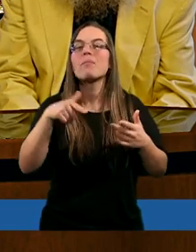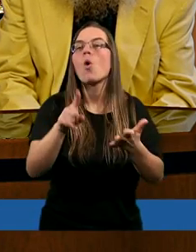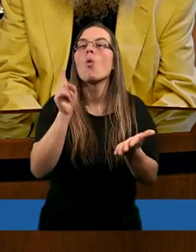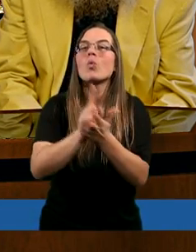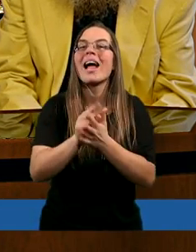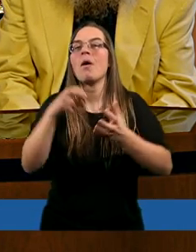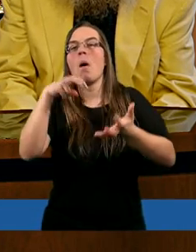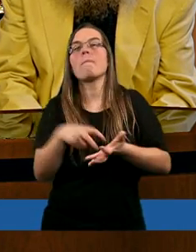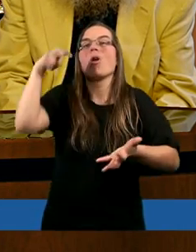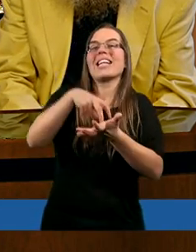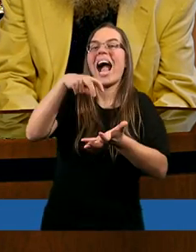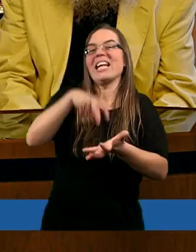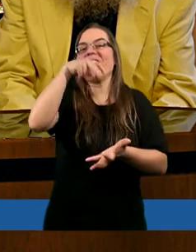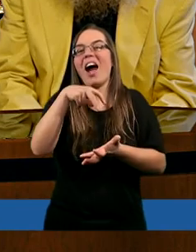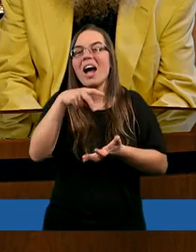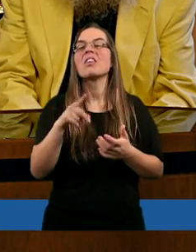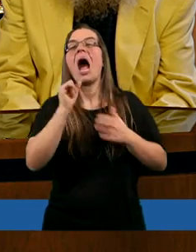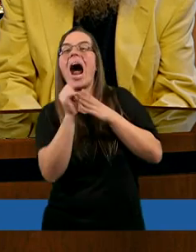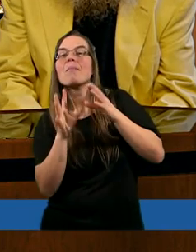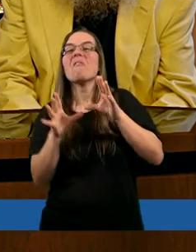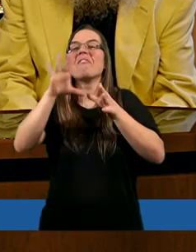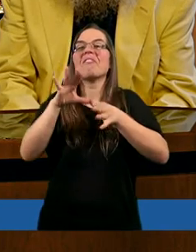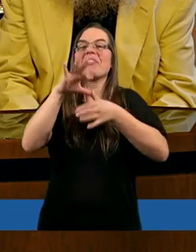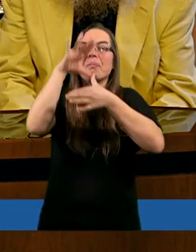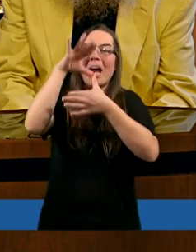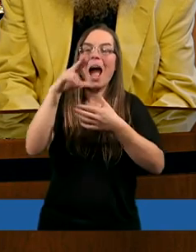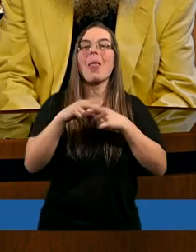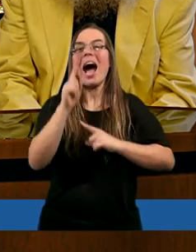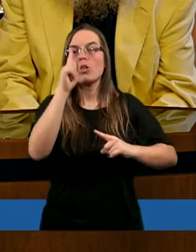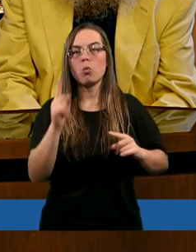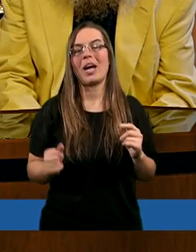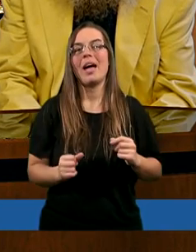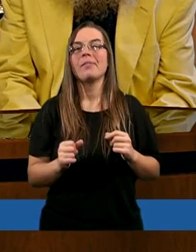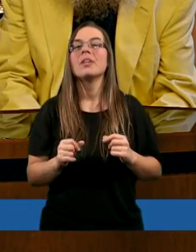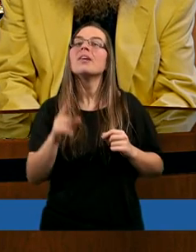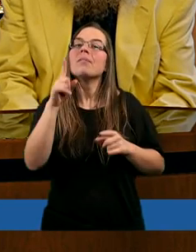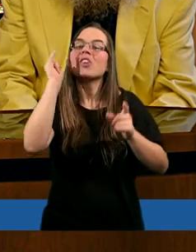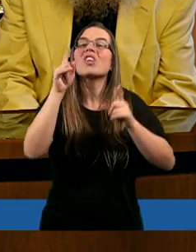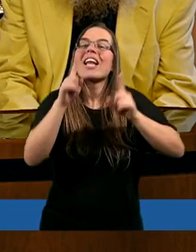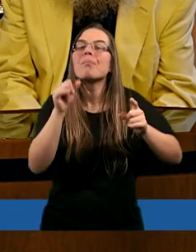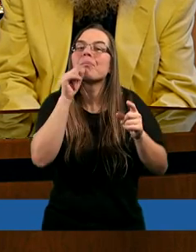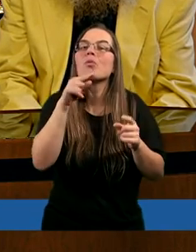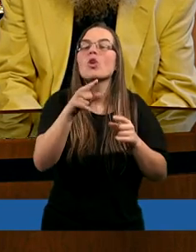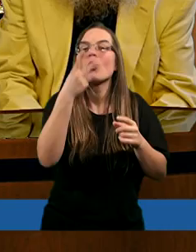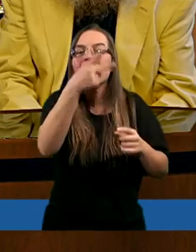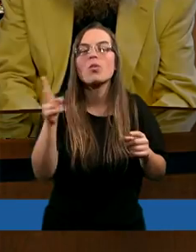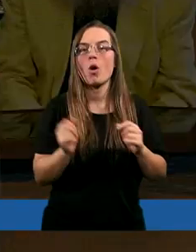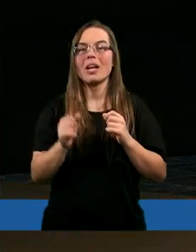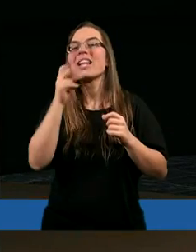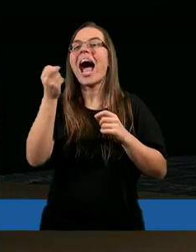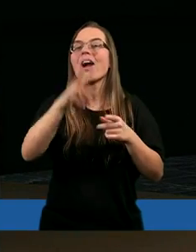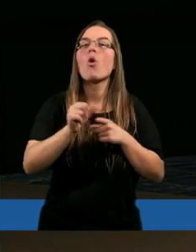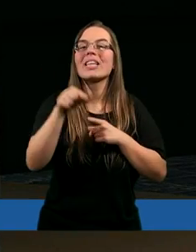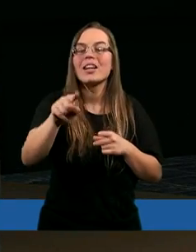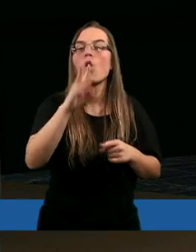to podskakiwanie, czasami łamiemy sobie przy tym nogi i trwamy w tym naszym błędzie i najgorsze to jest to,